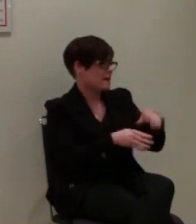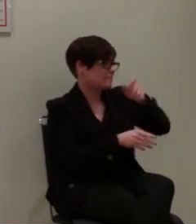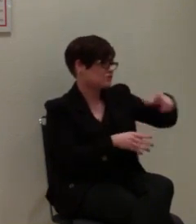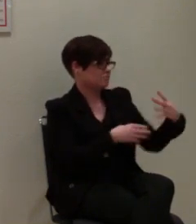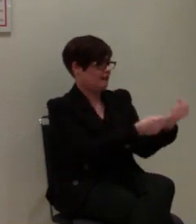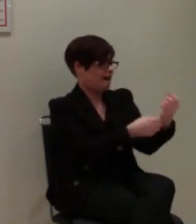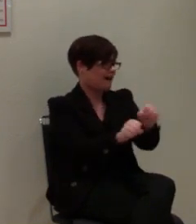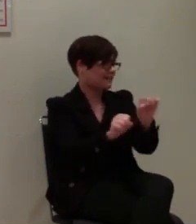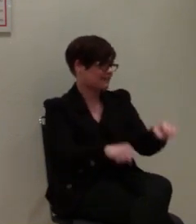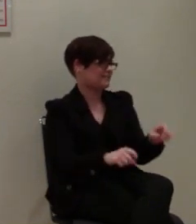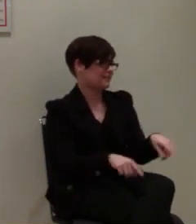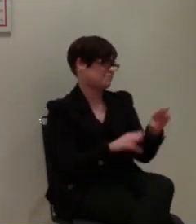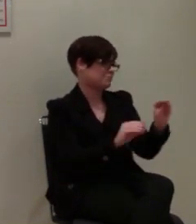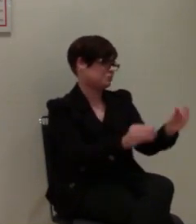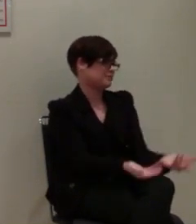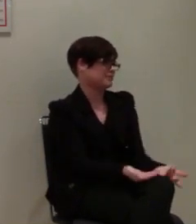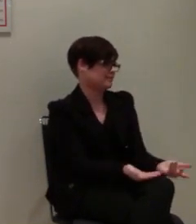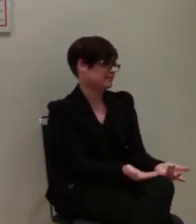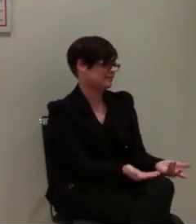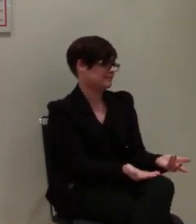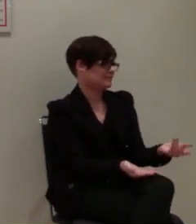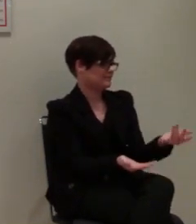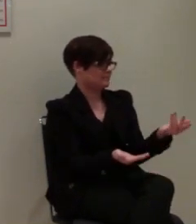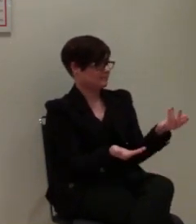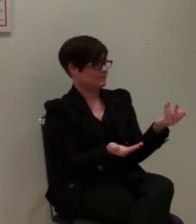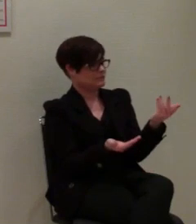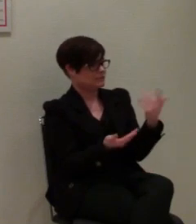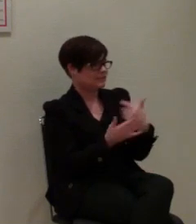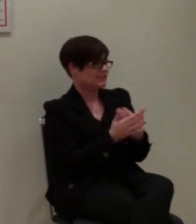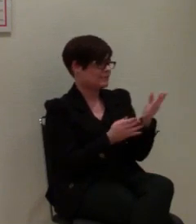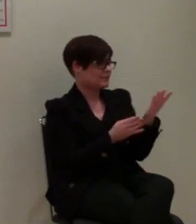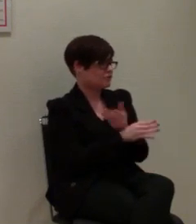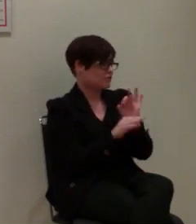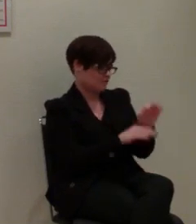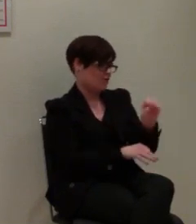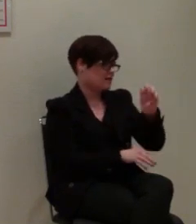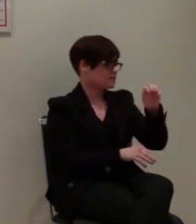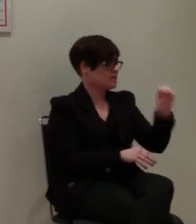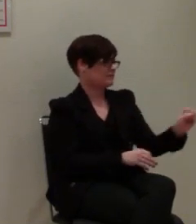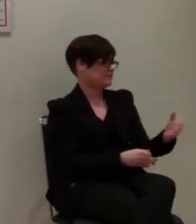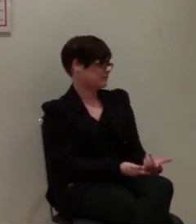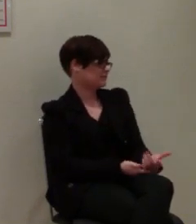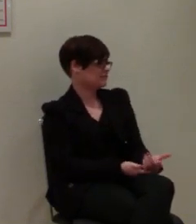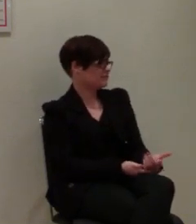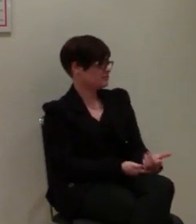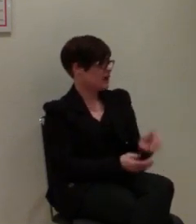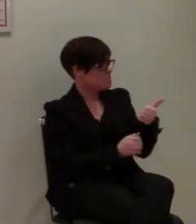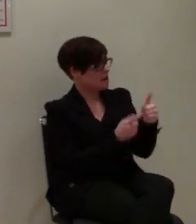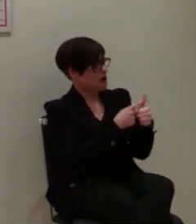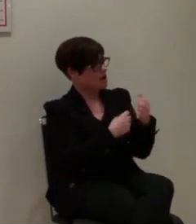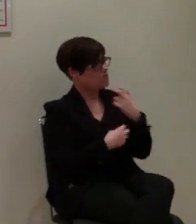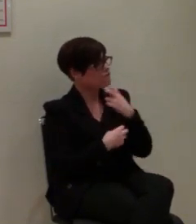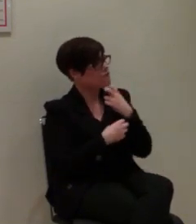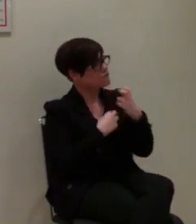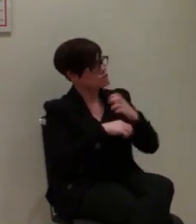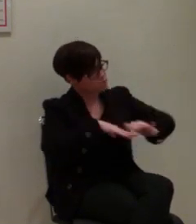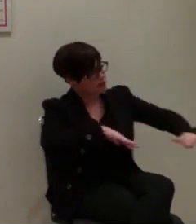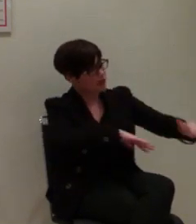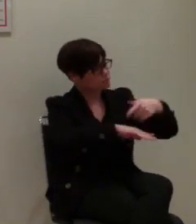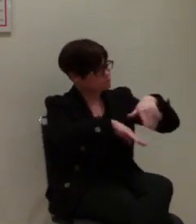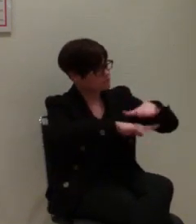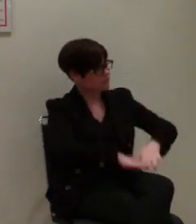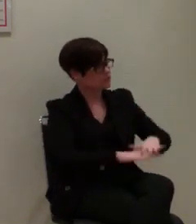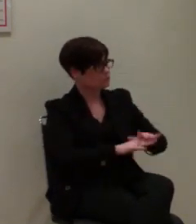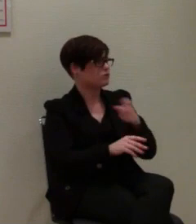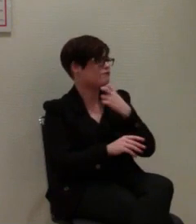erreichen. Und aus dem Grund haben wir uns auch für die SMS entschieden. Also das eine Verfügbarkeit im Netz und zum anderen Verfügbarkeit